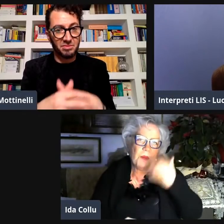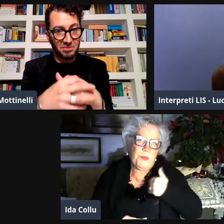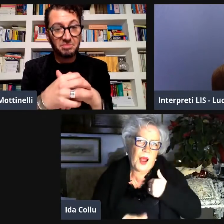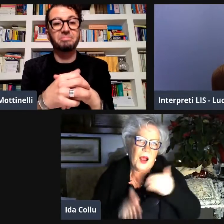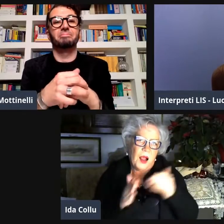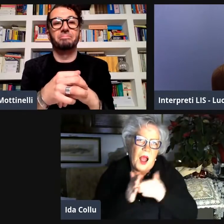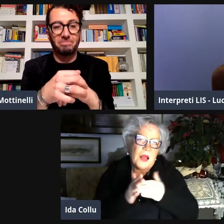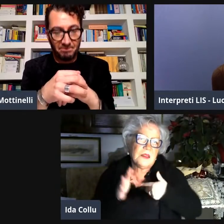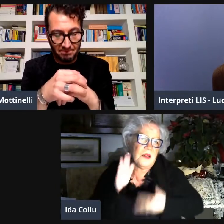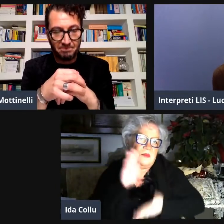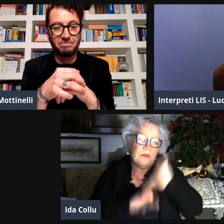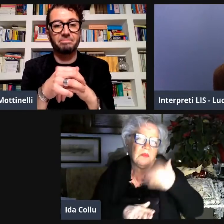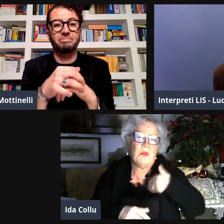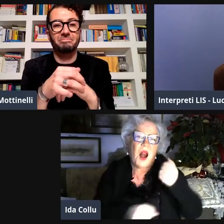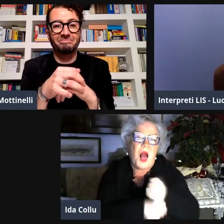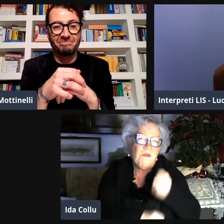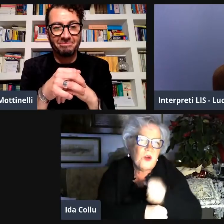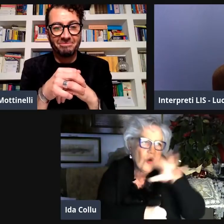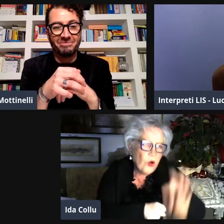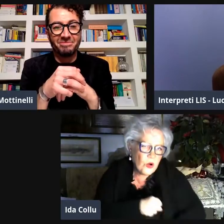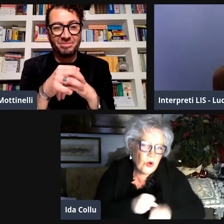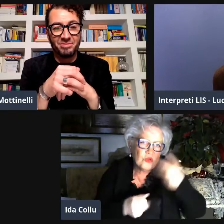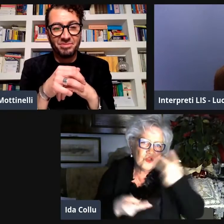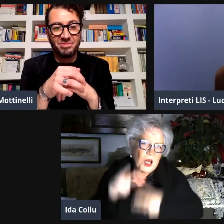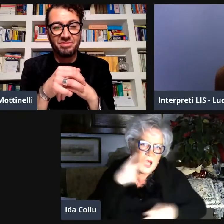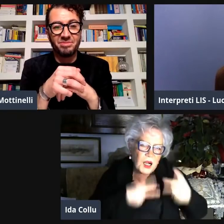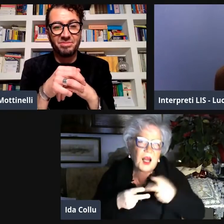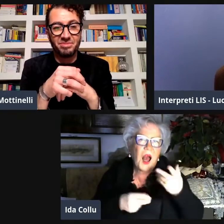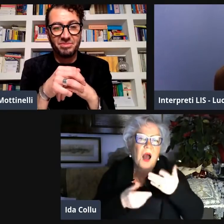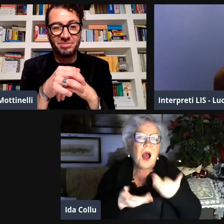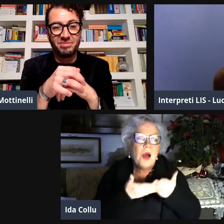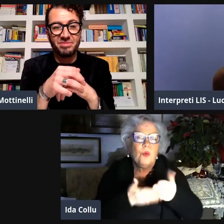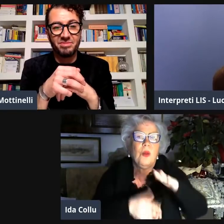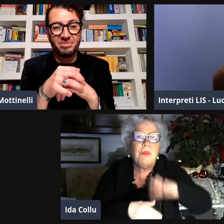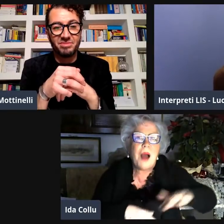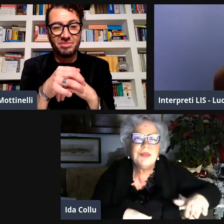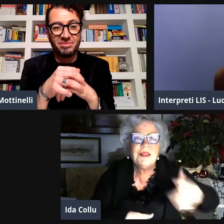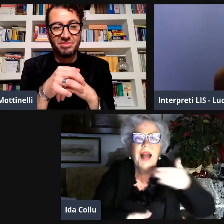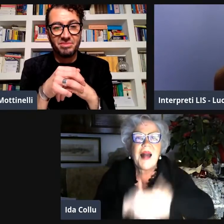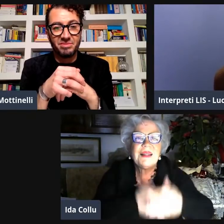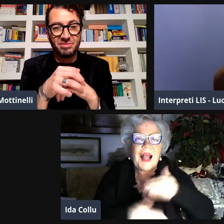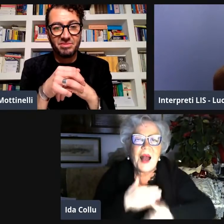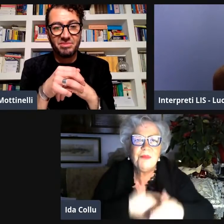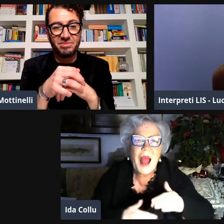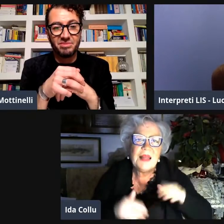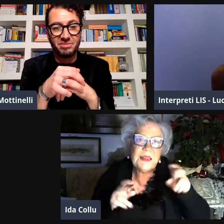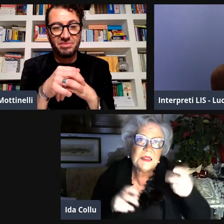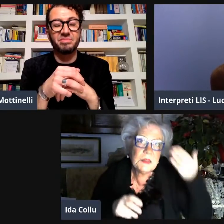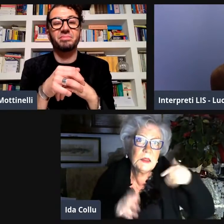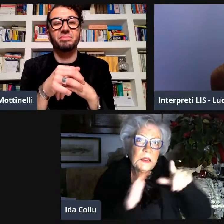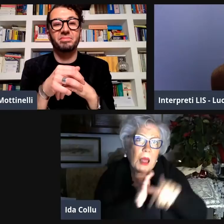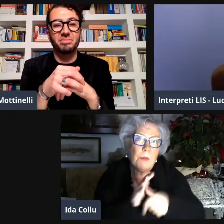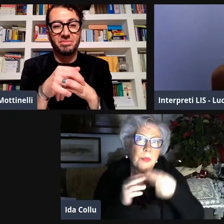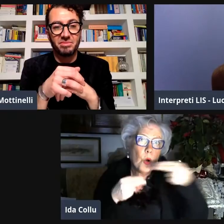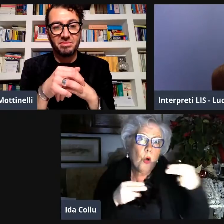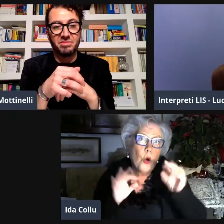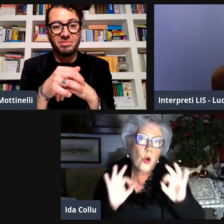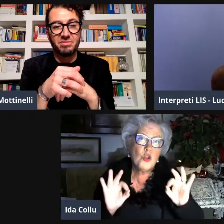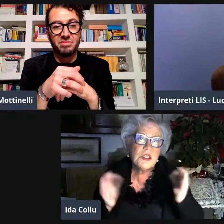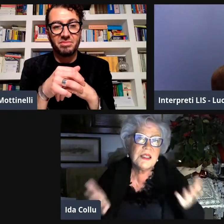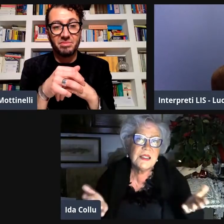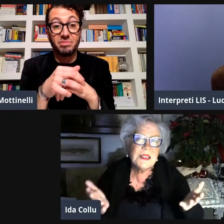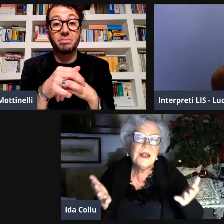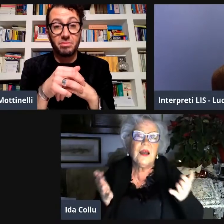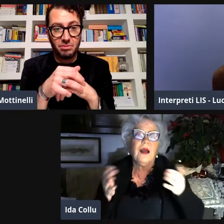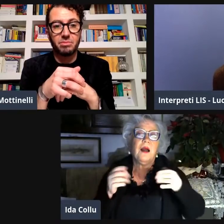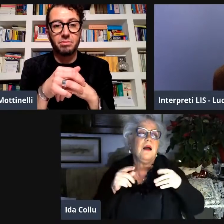E quindi per me è stata un po' come una fuga, possiamo dire. Anche perché ai